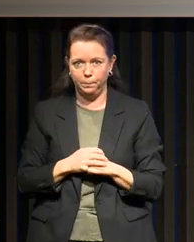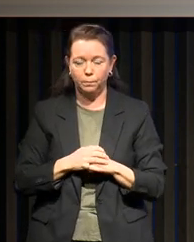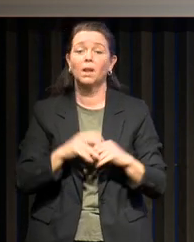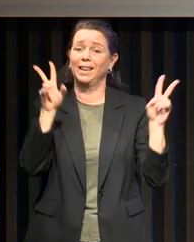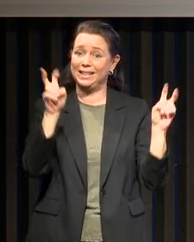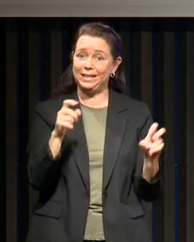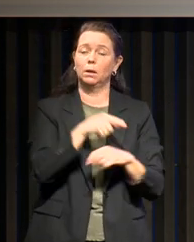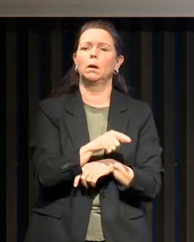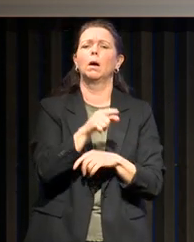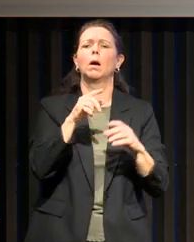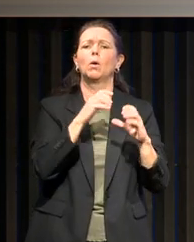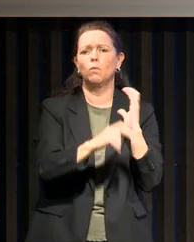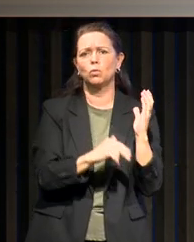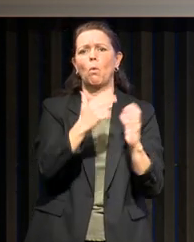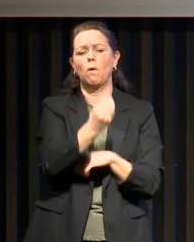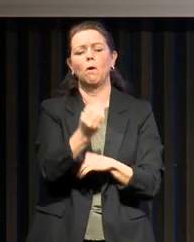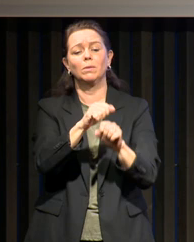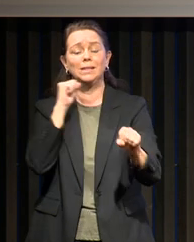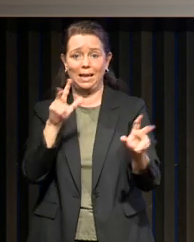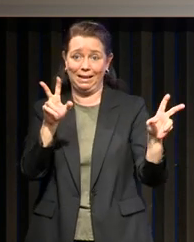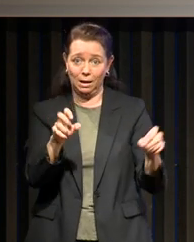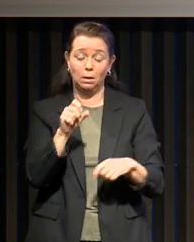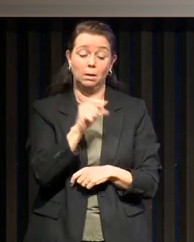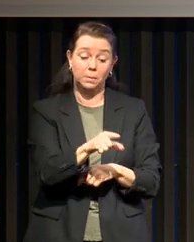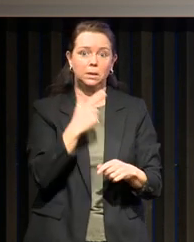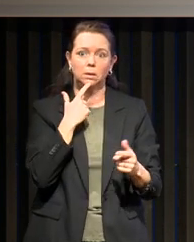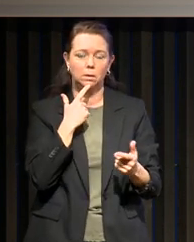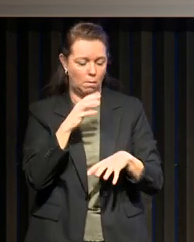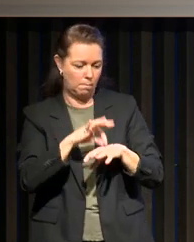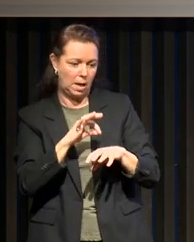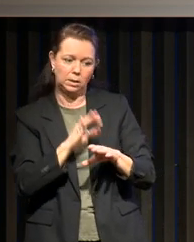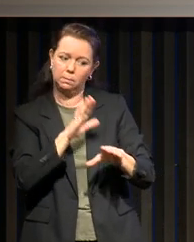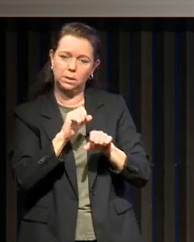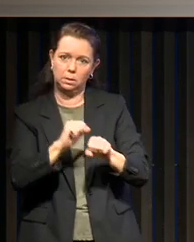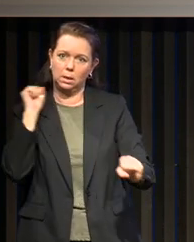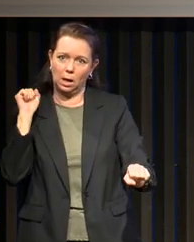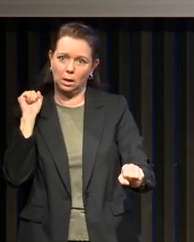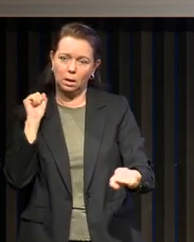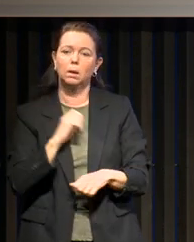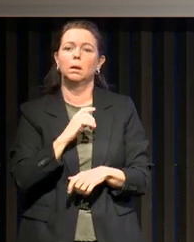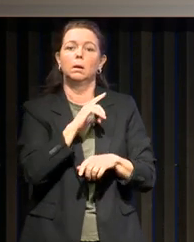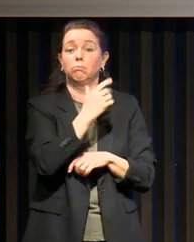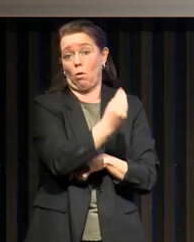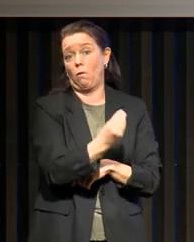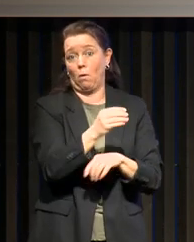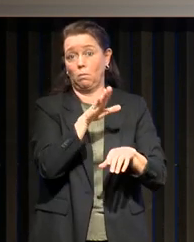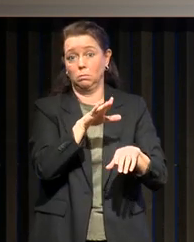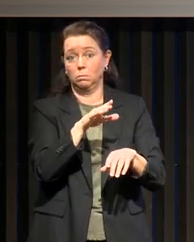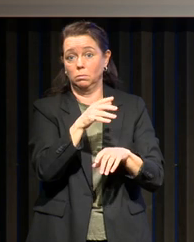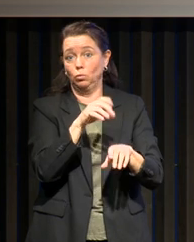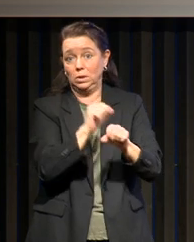du siècle, c'est là où va s'ancrer cette notion de mal du siècle, la confession d'un enfant du siècle. Dans cette période